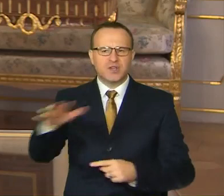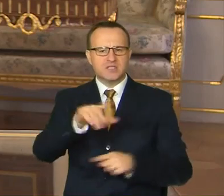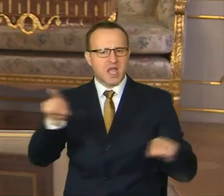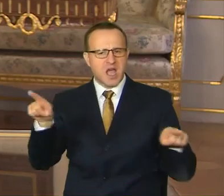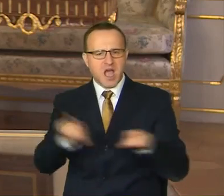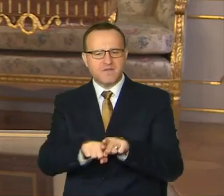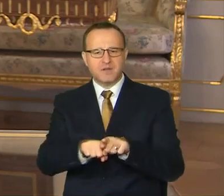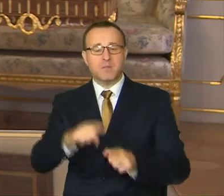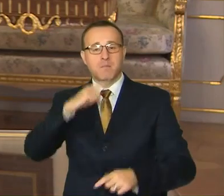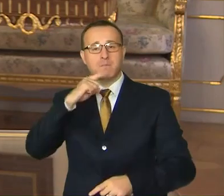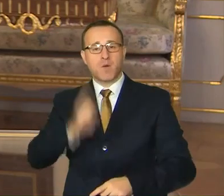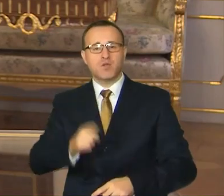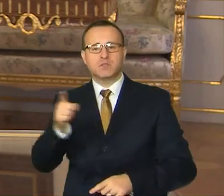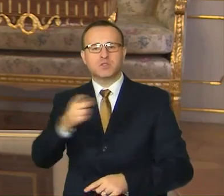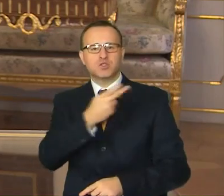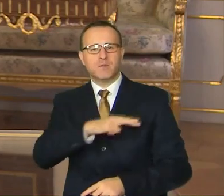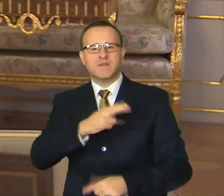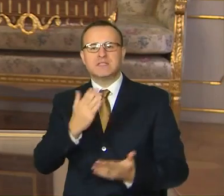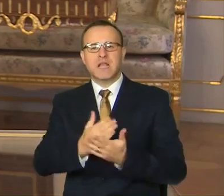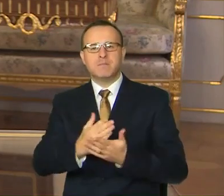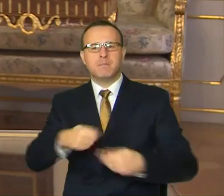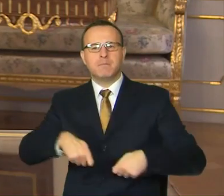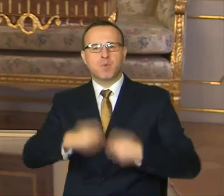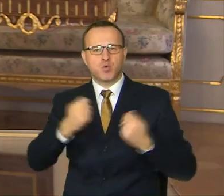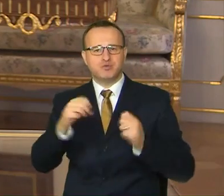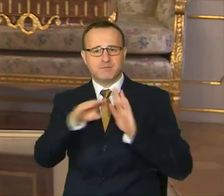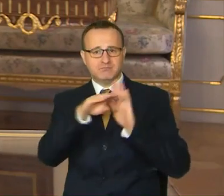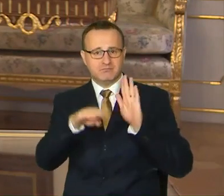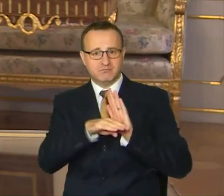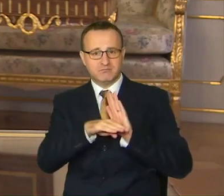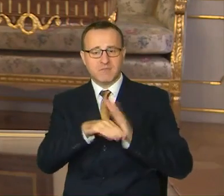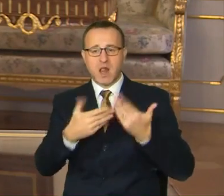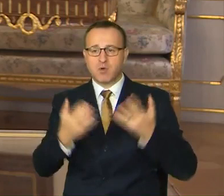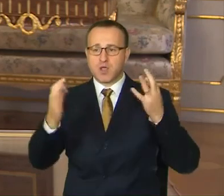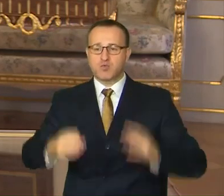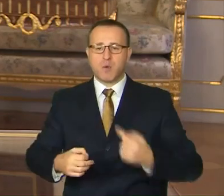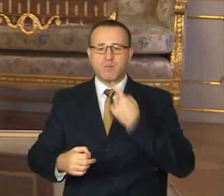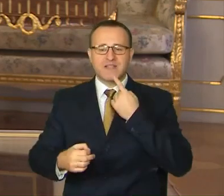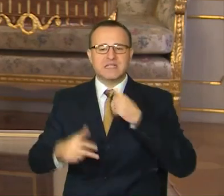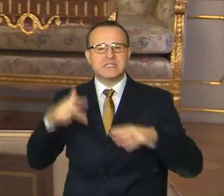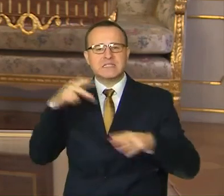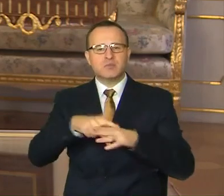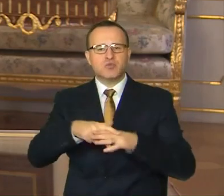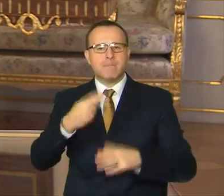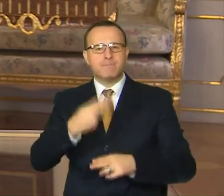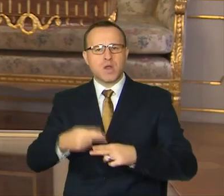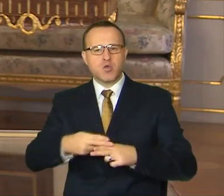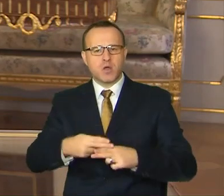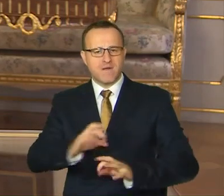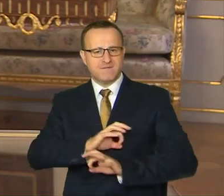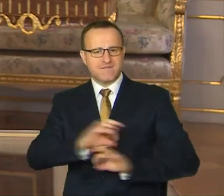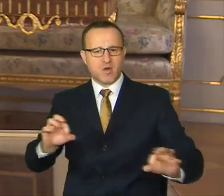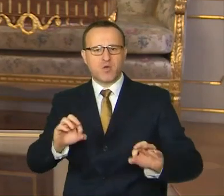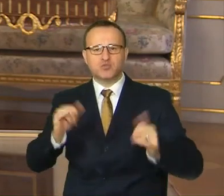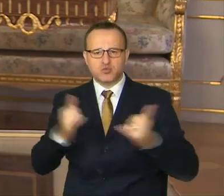povinnosť niesť zodpovednosť v prípade ich porušenia, alebo jednoducho povedané zabezpečenie poriadku a férovosti v